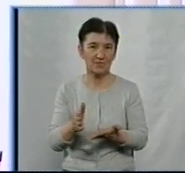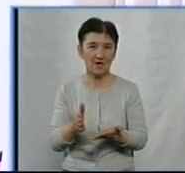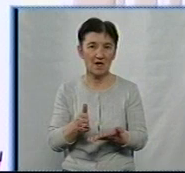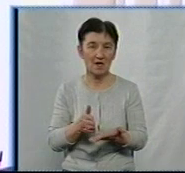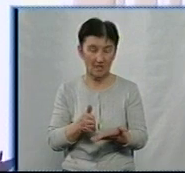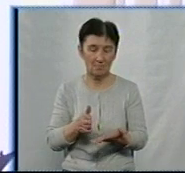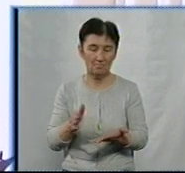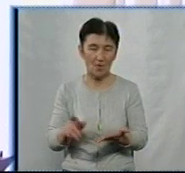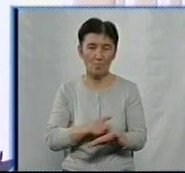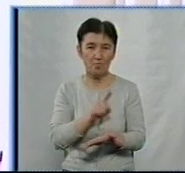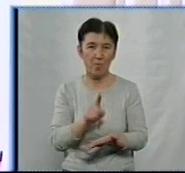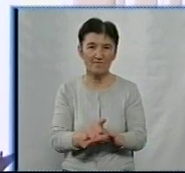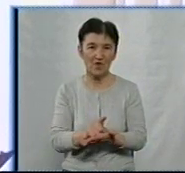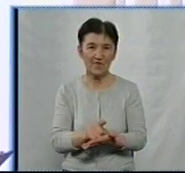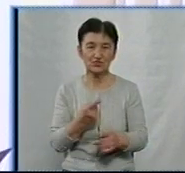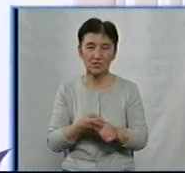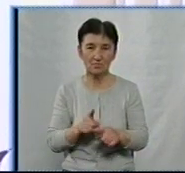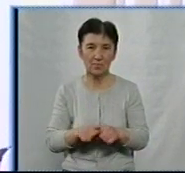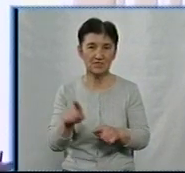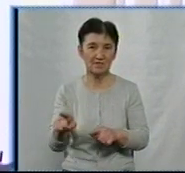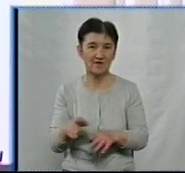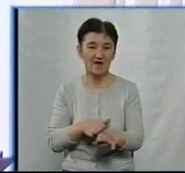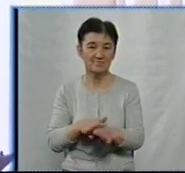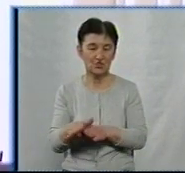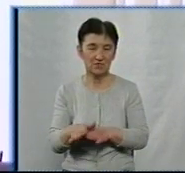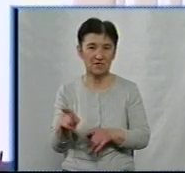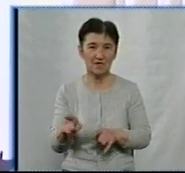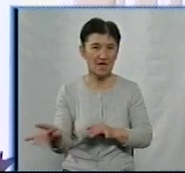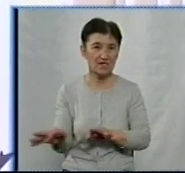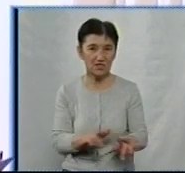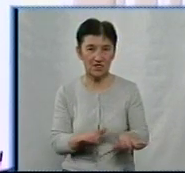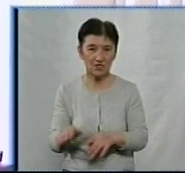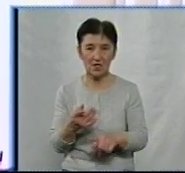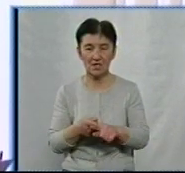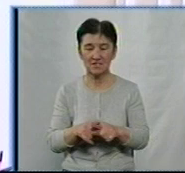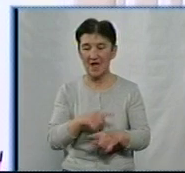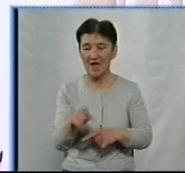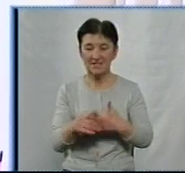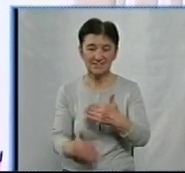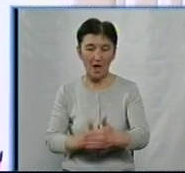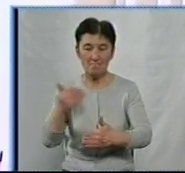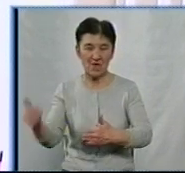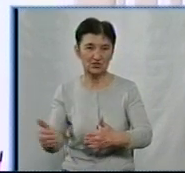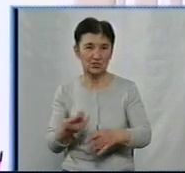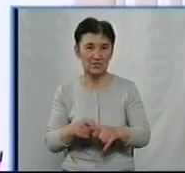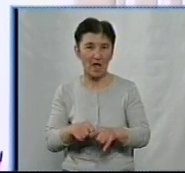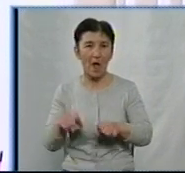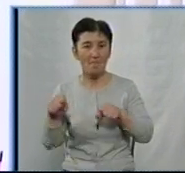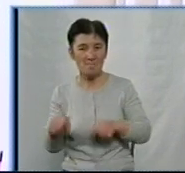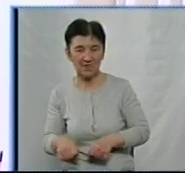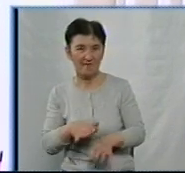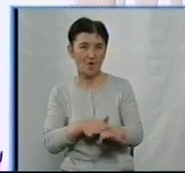повноважень, тобто в умисному вчиненні працівником правоохоронного органу дій, які явно виходять за межі наданих йому прав та повноважень, що